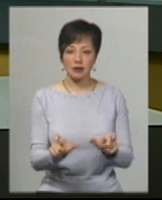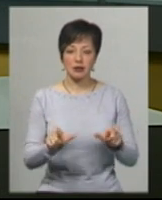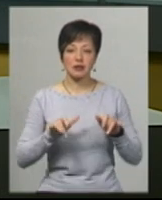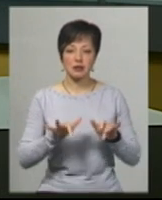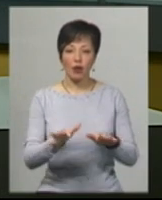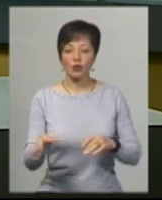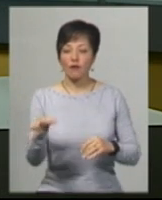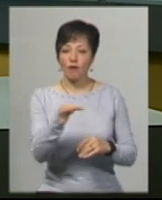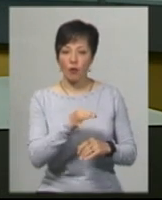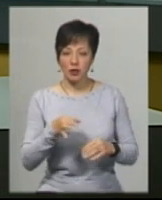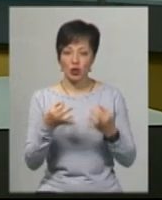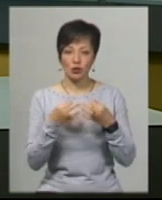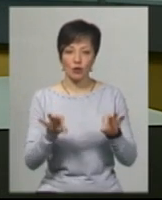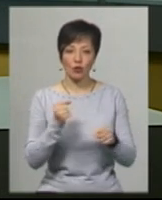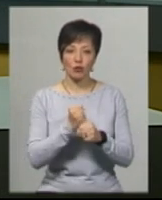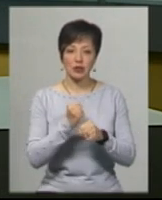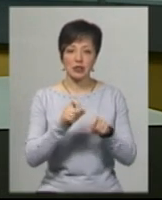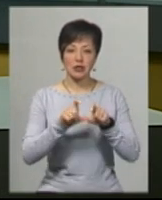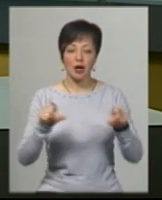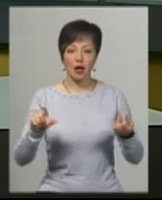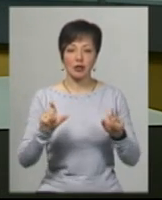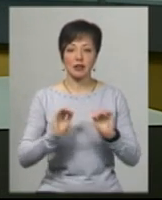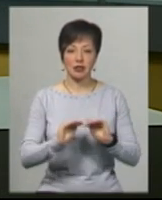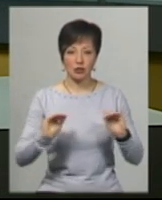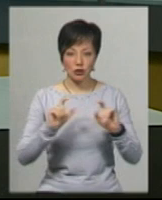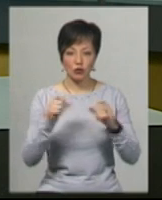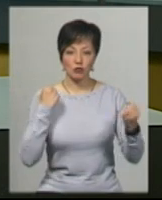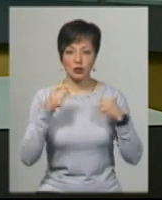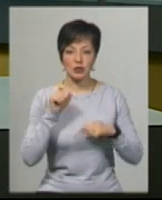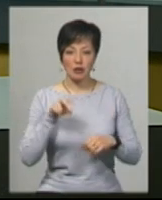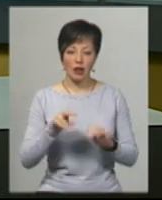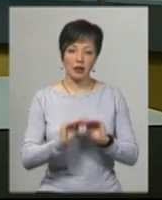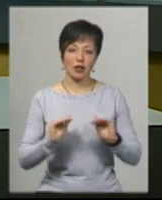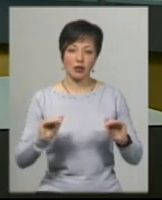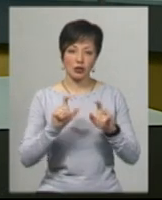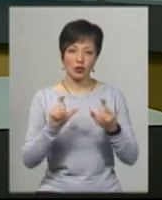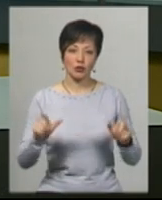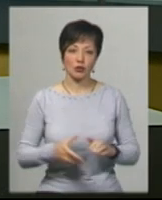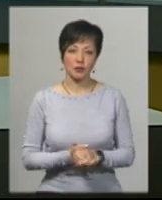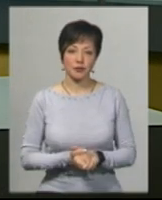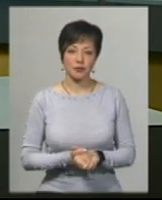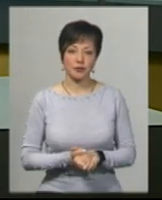області. Зокрема, дозволили роботу закладів дошкільної освіти, спортзалів та дитячих садочків.